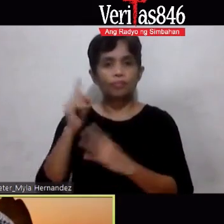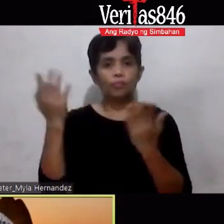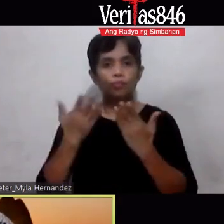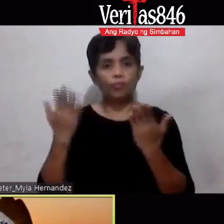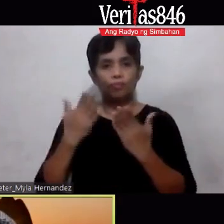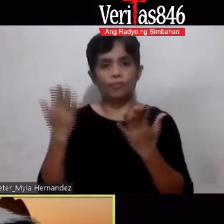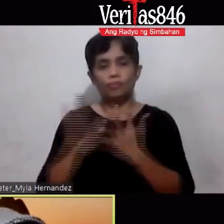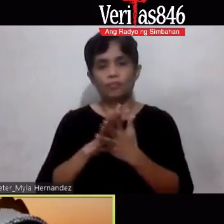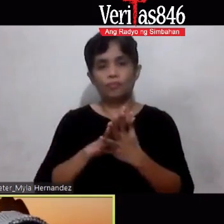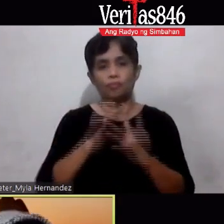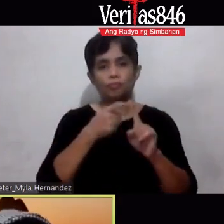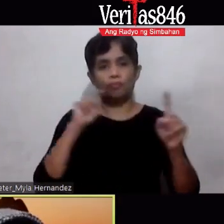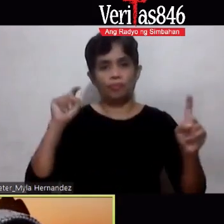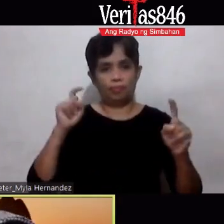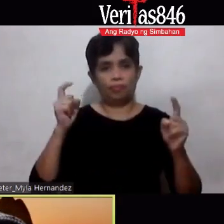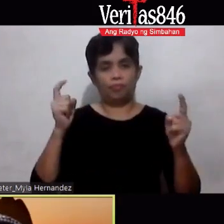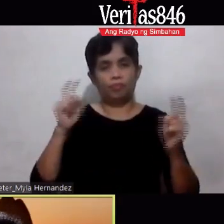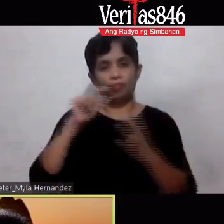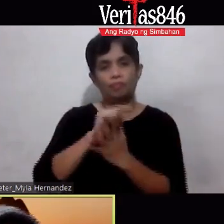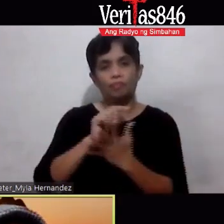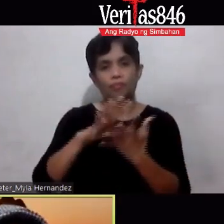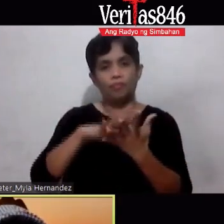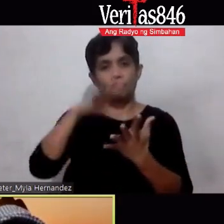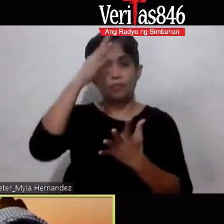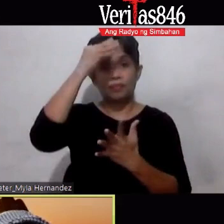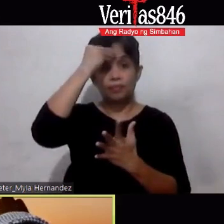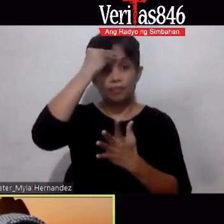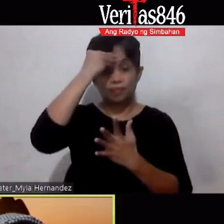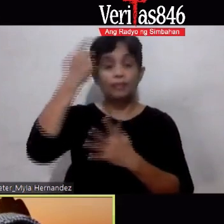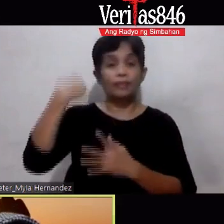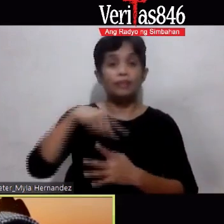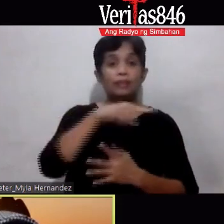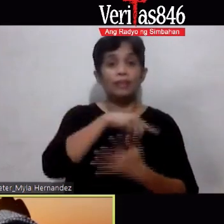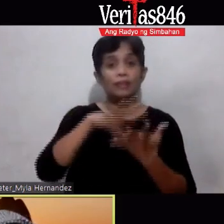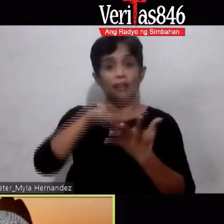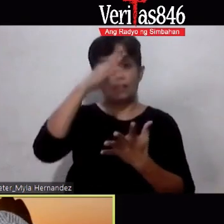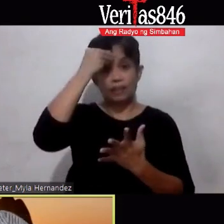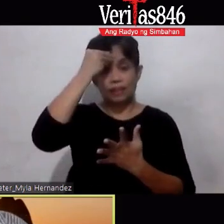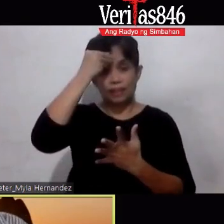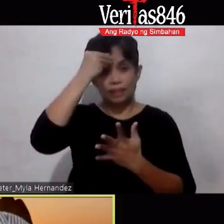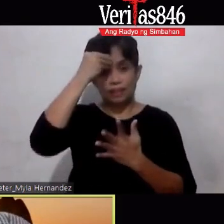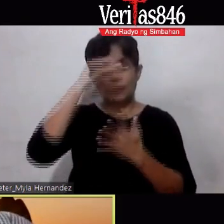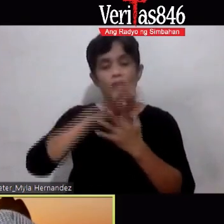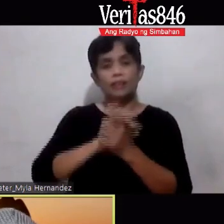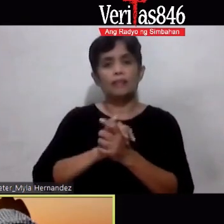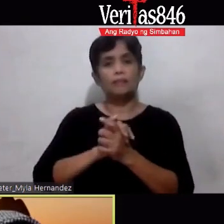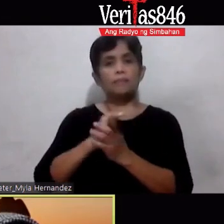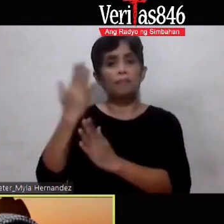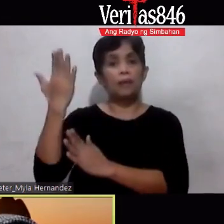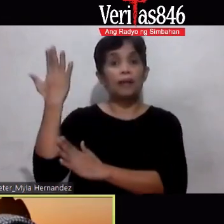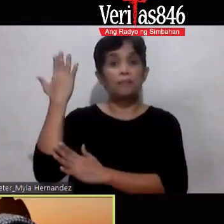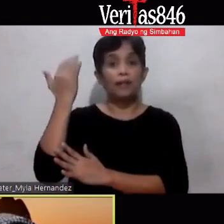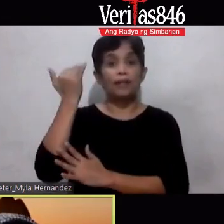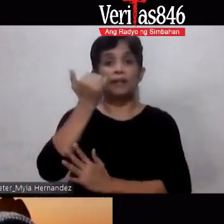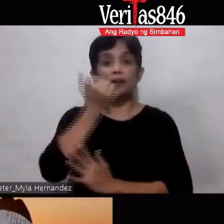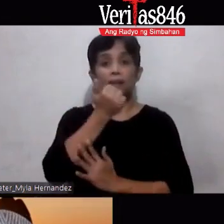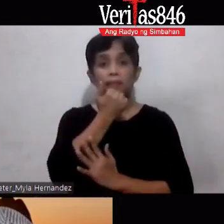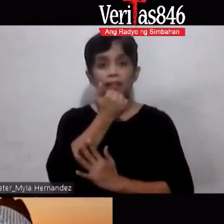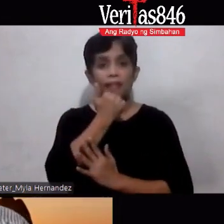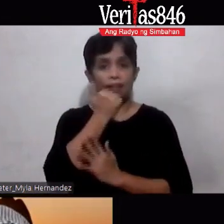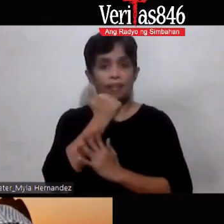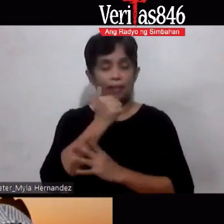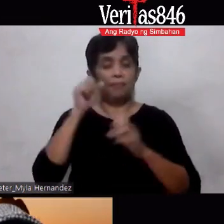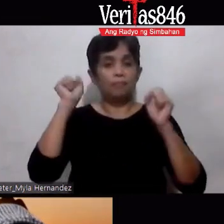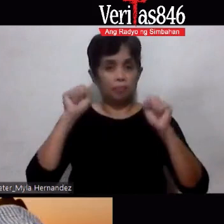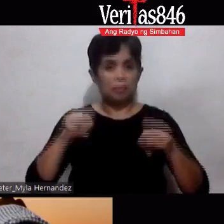malamang kesa hindi Pwede ka bang sabihin Body Benson Ang ating mga natutunan Ay gating sa ating mga Pagkakamali Pwede bang ganun din Pwede